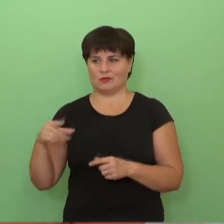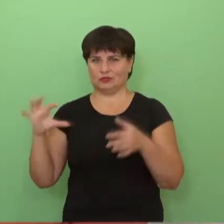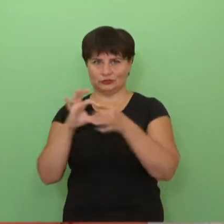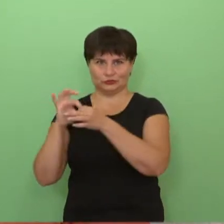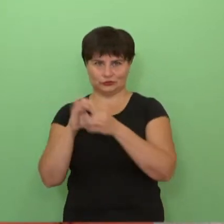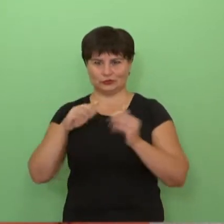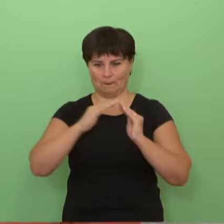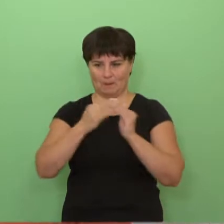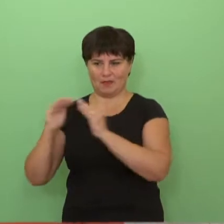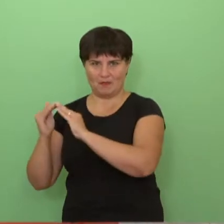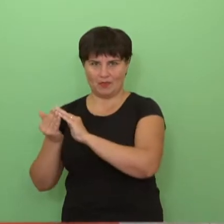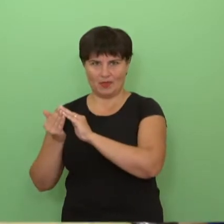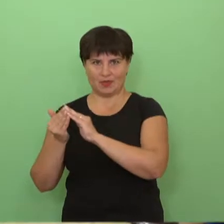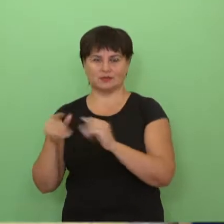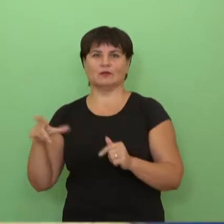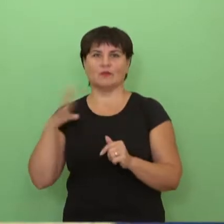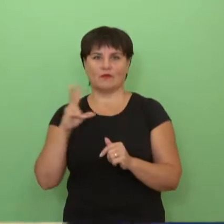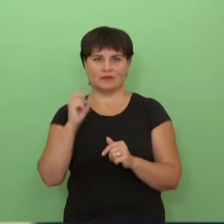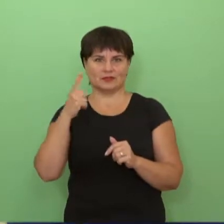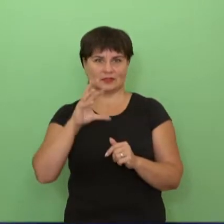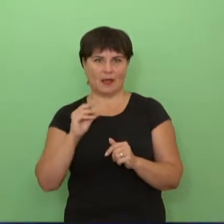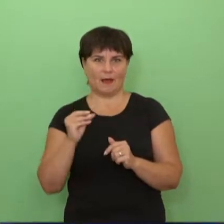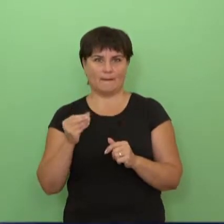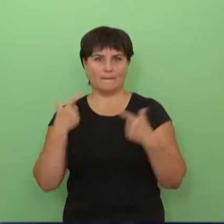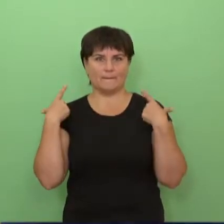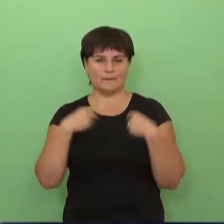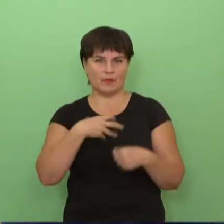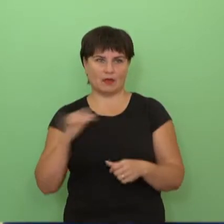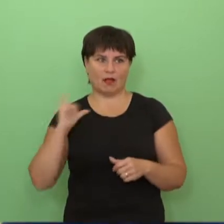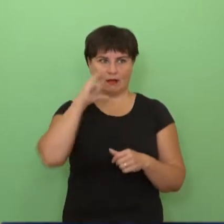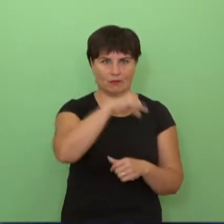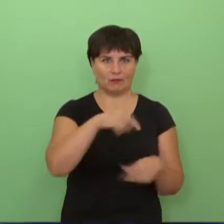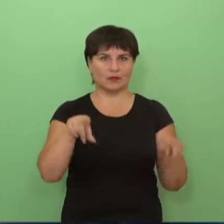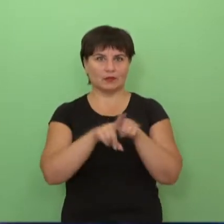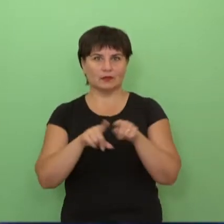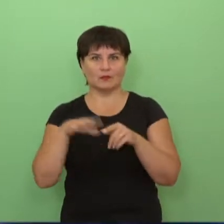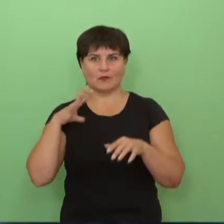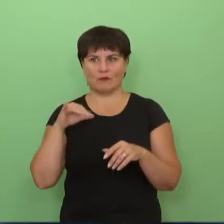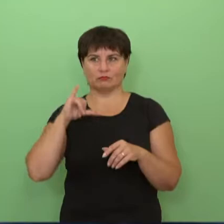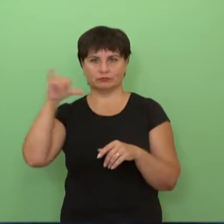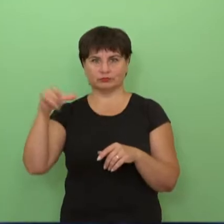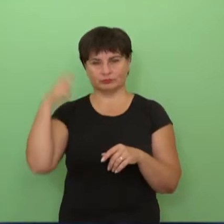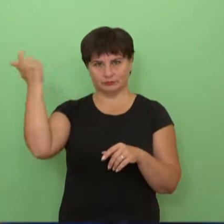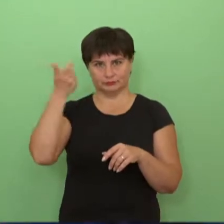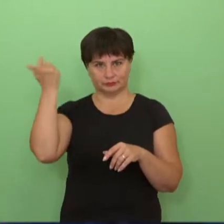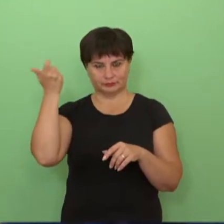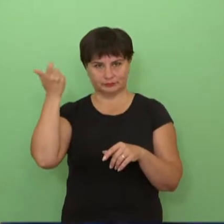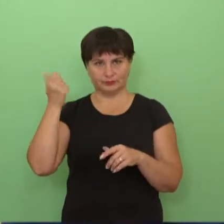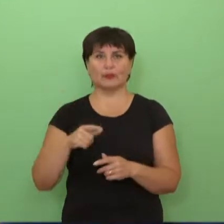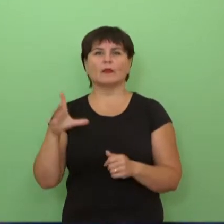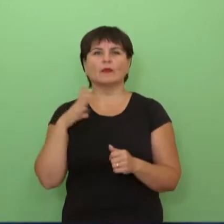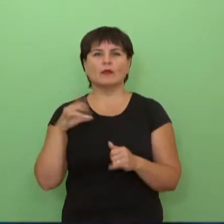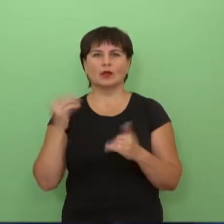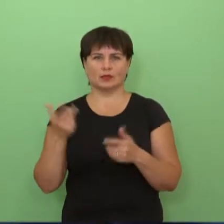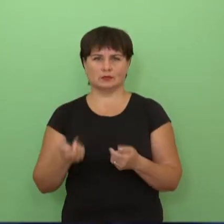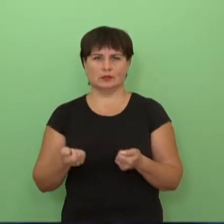miestų. Todėl yra plankės vicemera, buvo visą valdybėje pasišnekėję, taip pat aplankė prieš gaisrinę tarnybą. Viskas buvo tam,